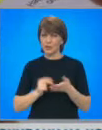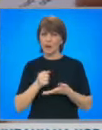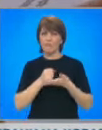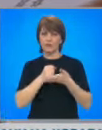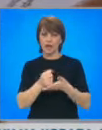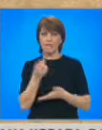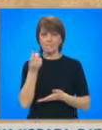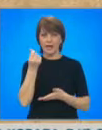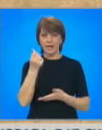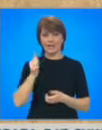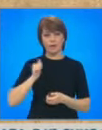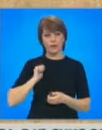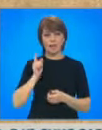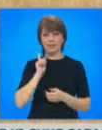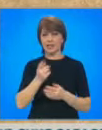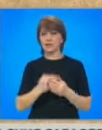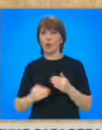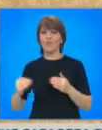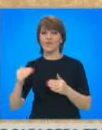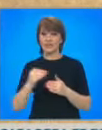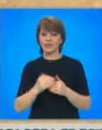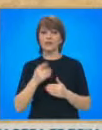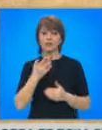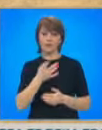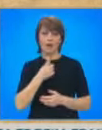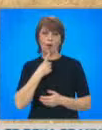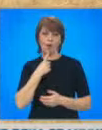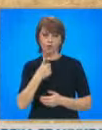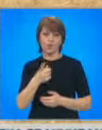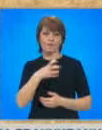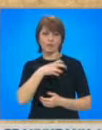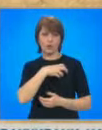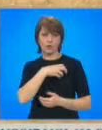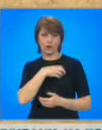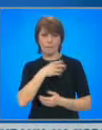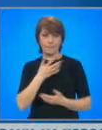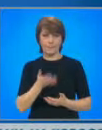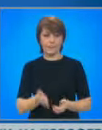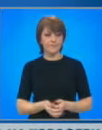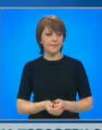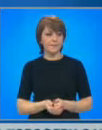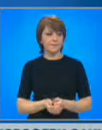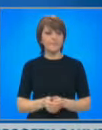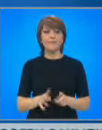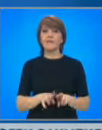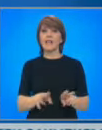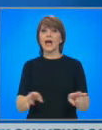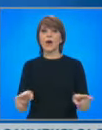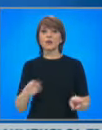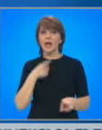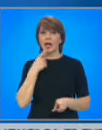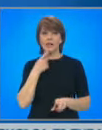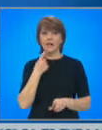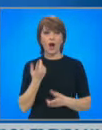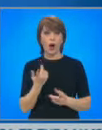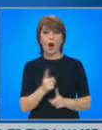отбрана трябва да се увеличат. Това условие поставиха от ГЕРБ, за да подкрепят финансовия план на страната. Но народът е казал, който не